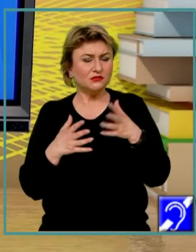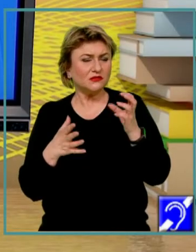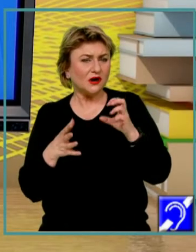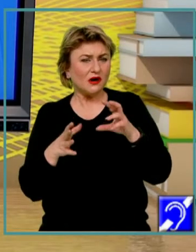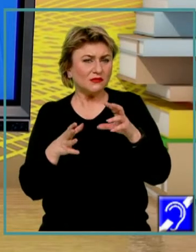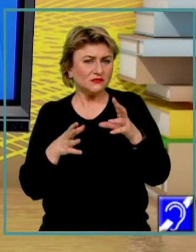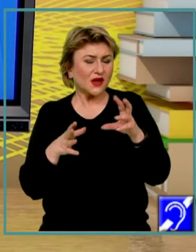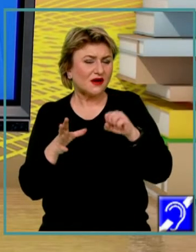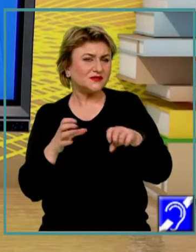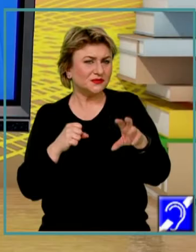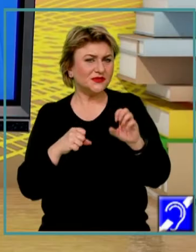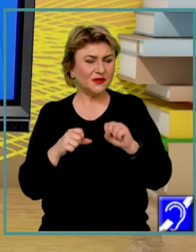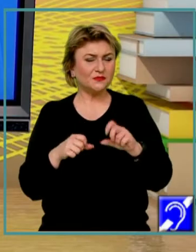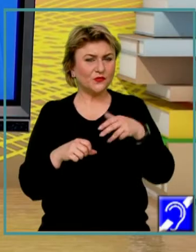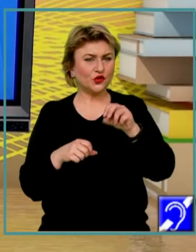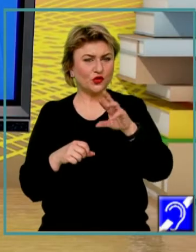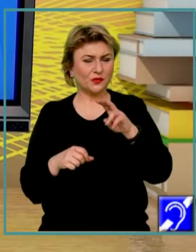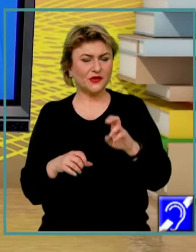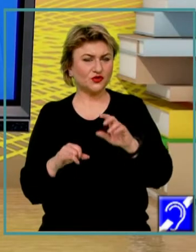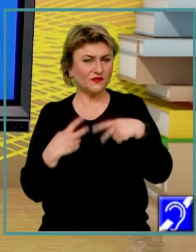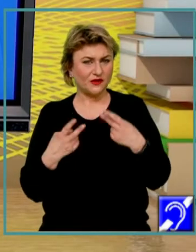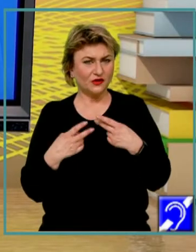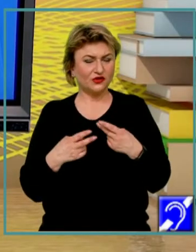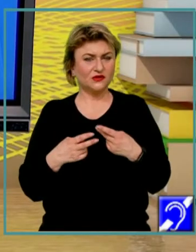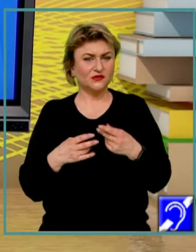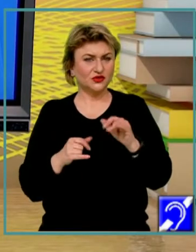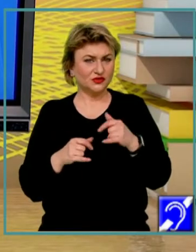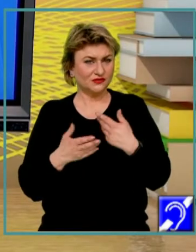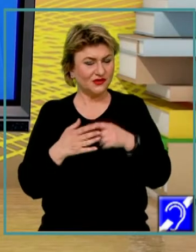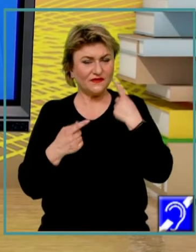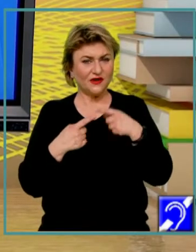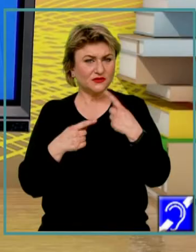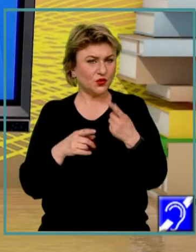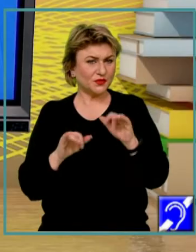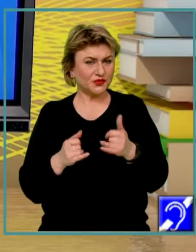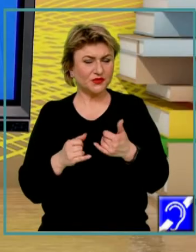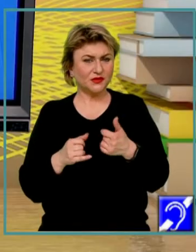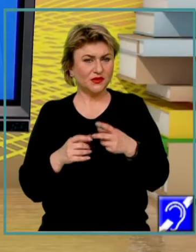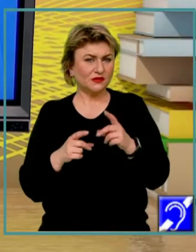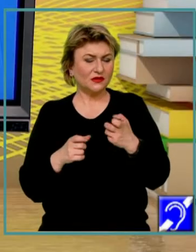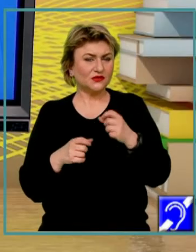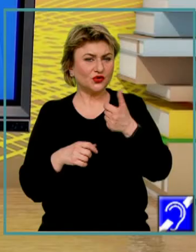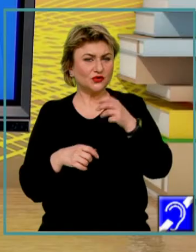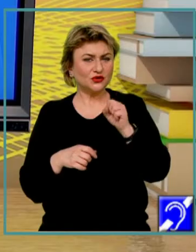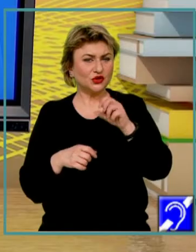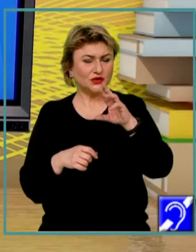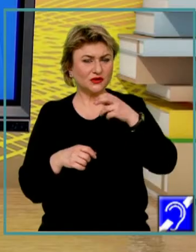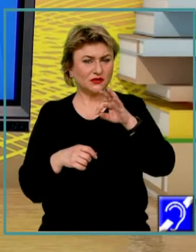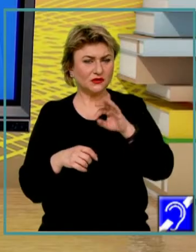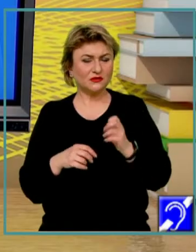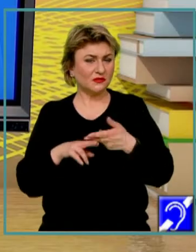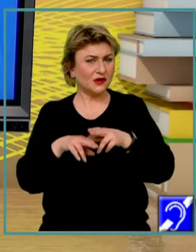valori. Deci, putem să spunem că este o pluralitate de indivizi aflați într-o situație de solidaritate, mai mult sau mai puțin